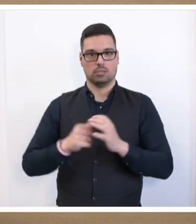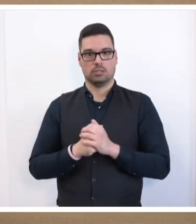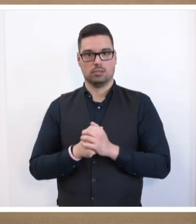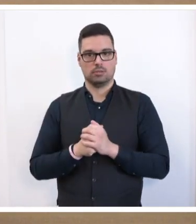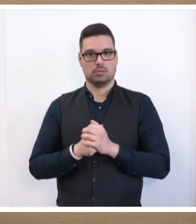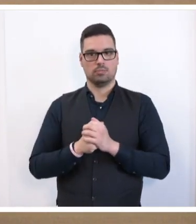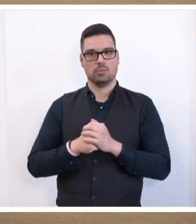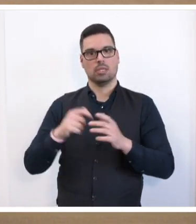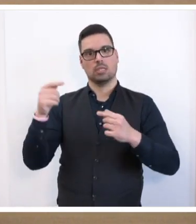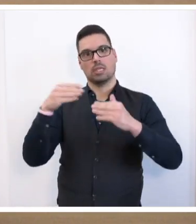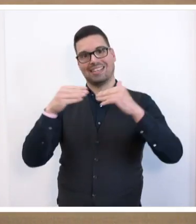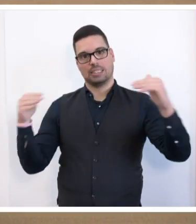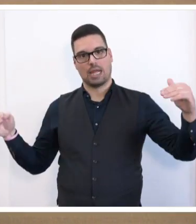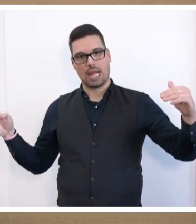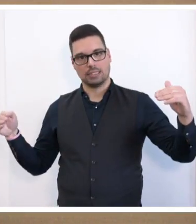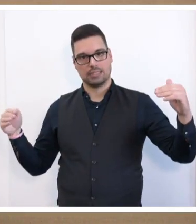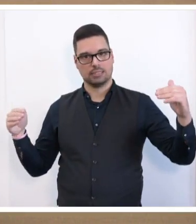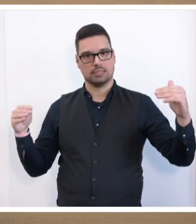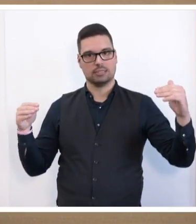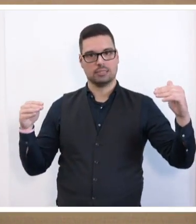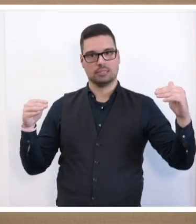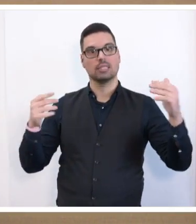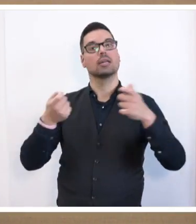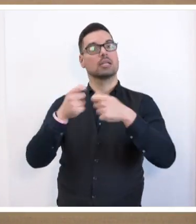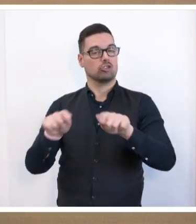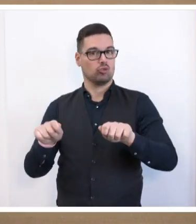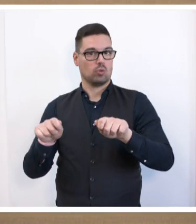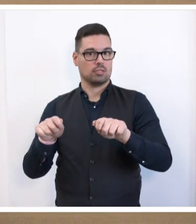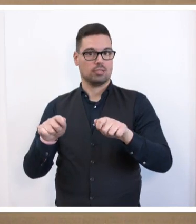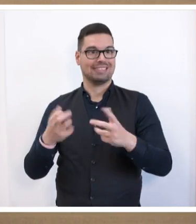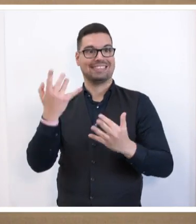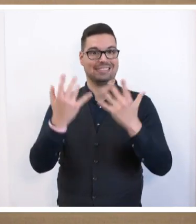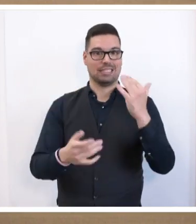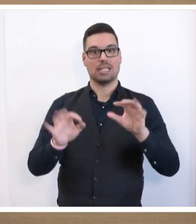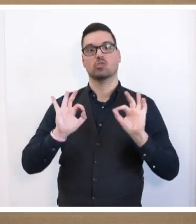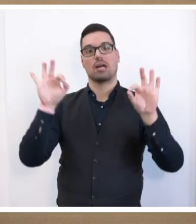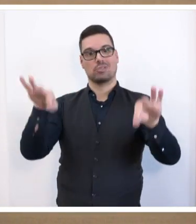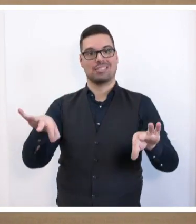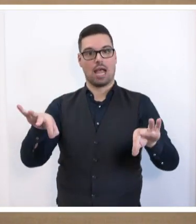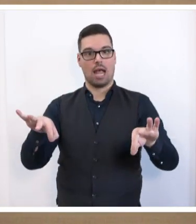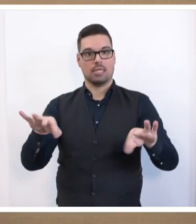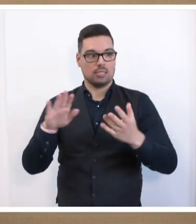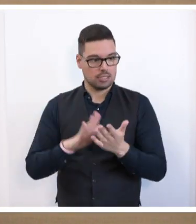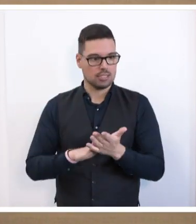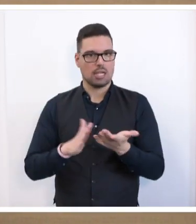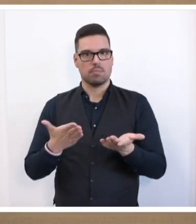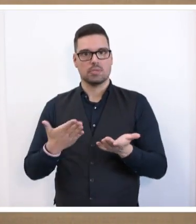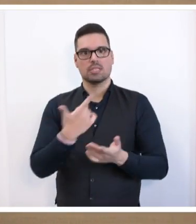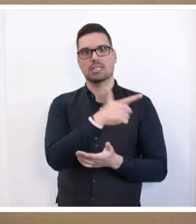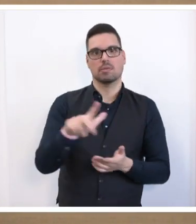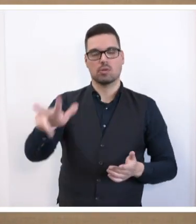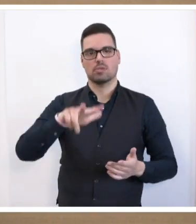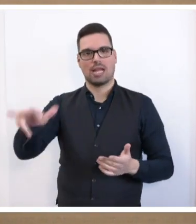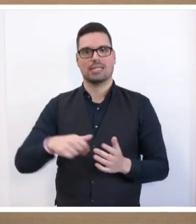Danach sind die Grenzen zu Land und zu See effektiv geschlossen. Die Zahlen aus Australien beweisen das eindrucksvoll seit 2013.